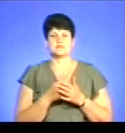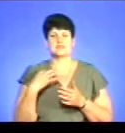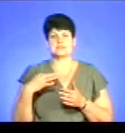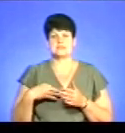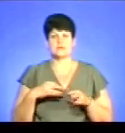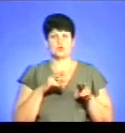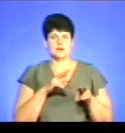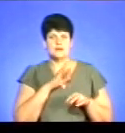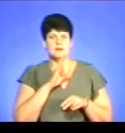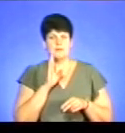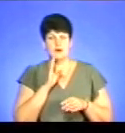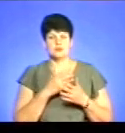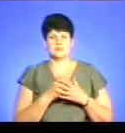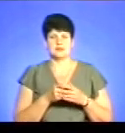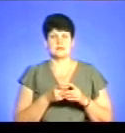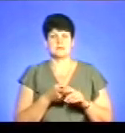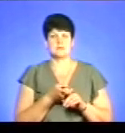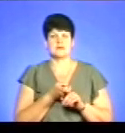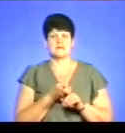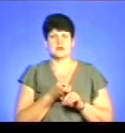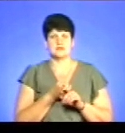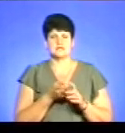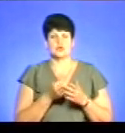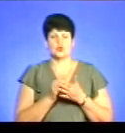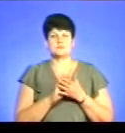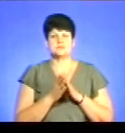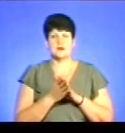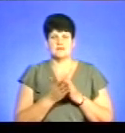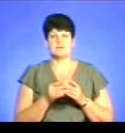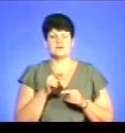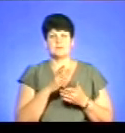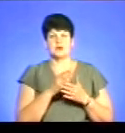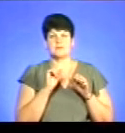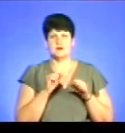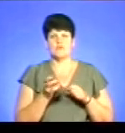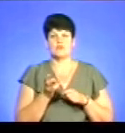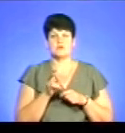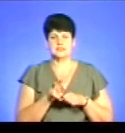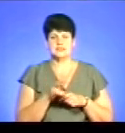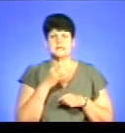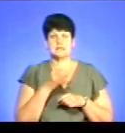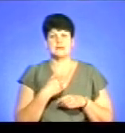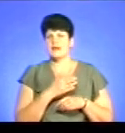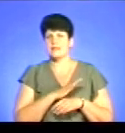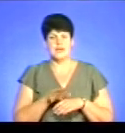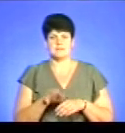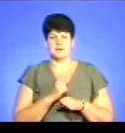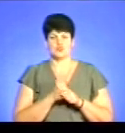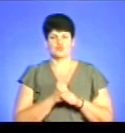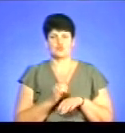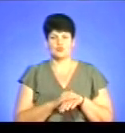доглядає маму, прив'язаний до певних обставин, він має право прийти і сказати, я не працюю, будь ласка,